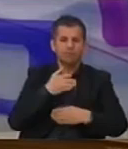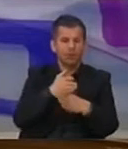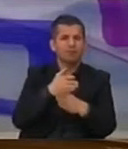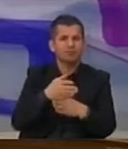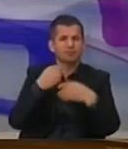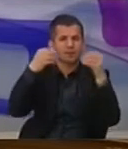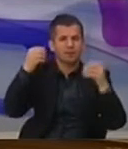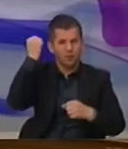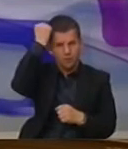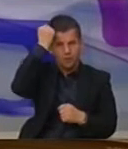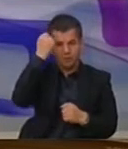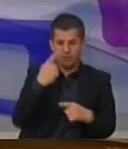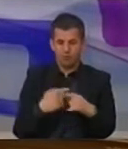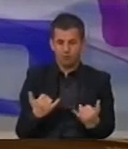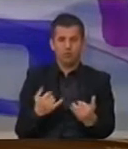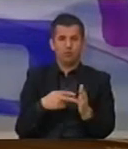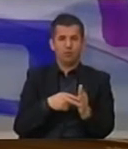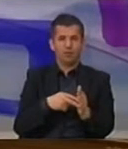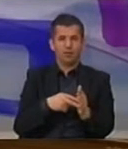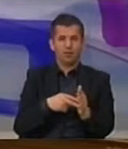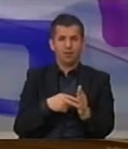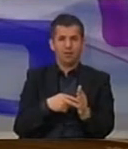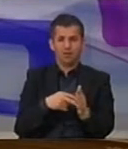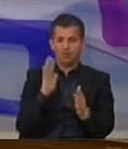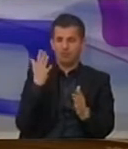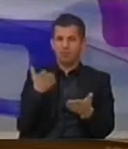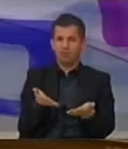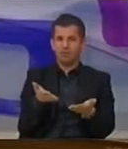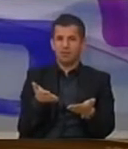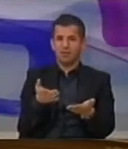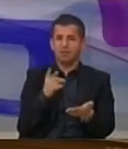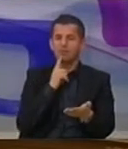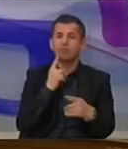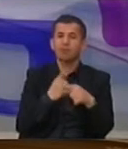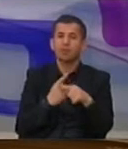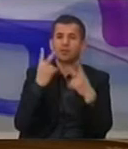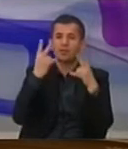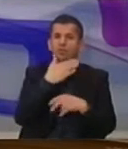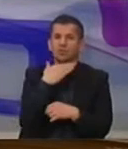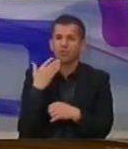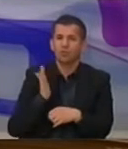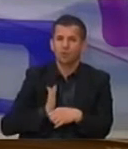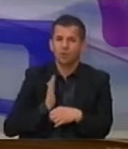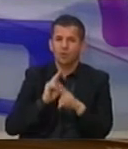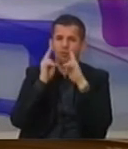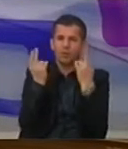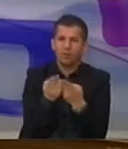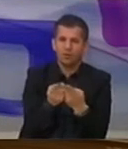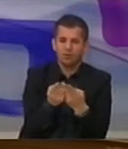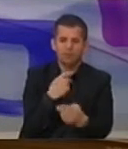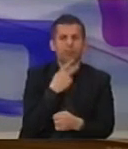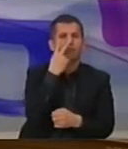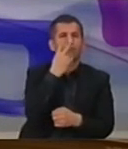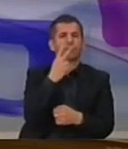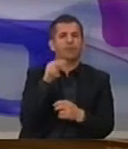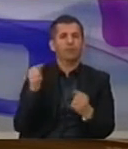Kosovës, si edhe në këte vetë, në këto në gjarë, por dhe në gjarë e tjera shumë të rëndësishme të kulturës në bot, duke shikuar këta